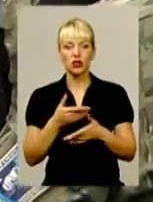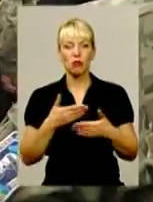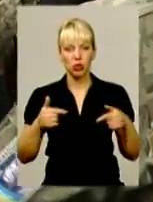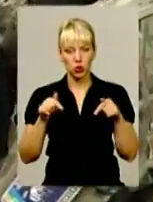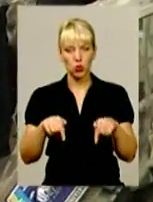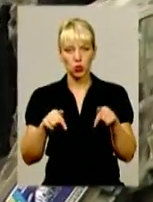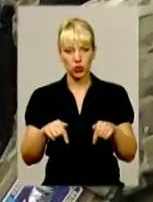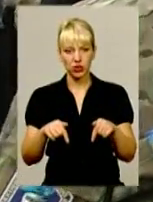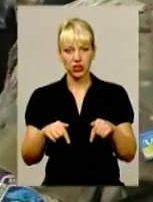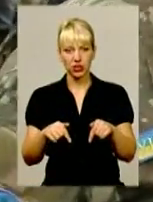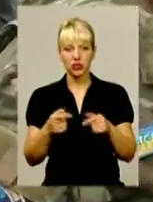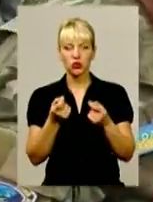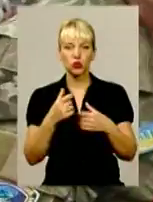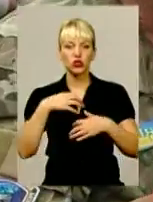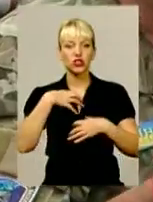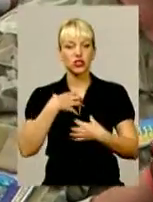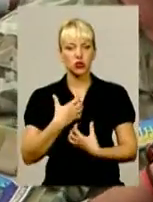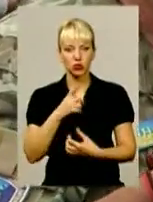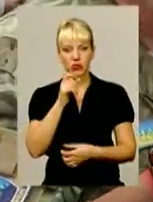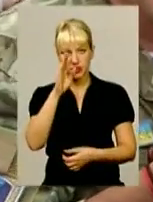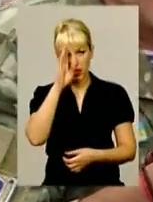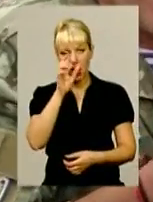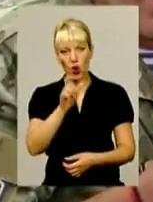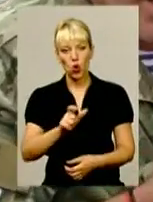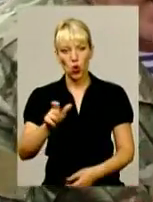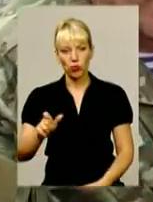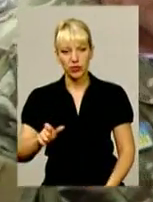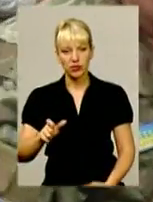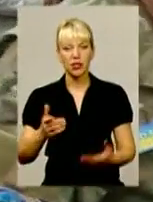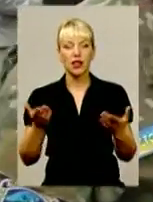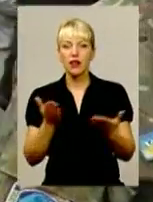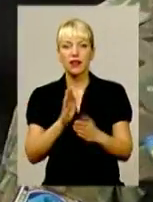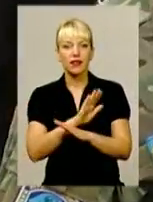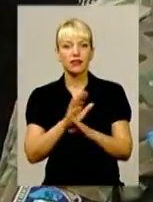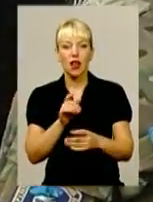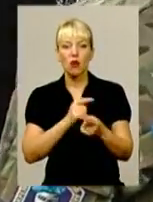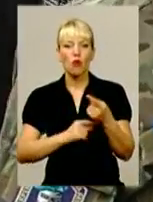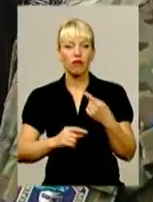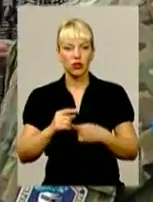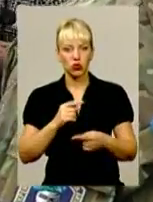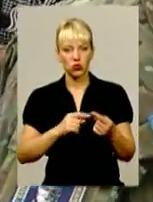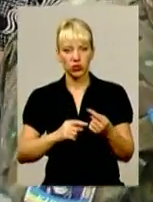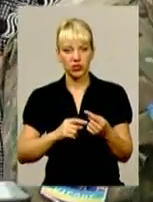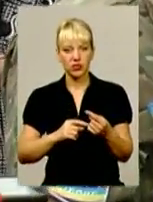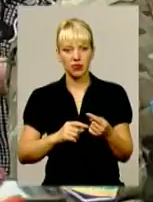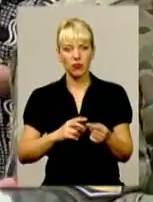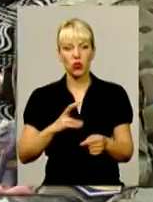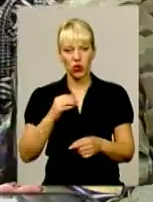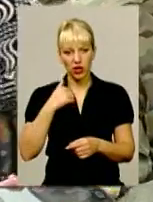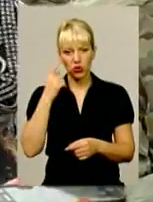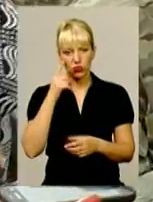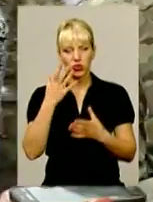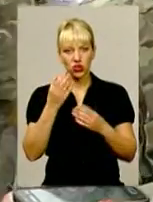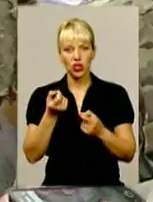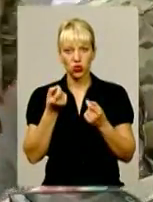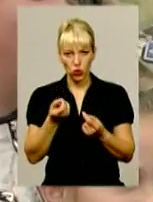і трошки сум за хлопців, які не повернулися. Я думаю, ще трошки і в